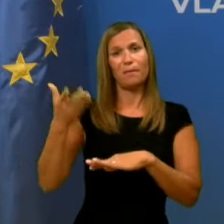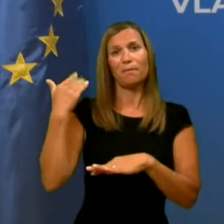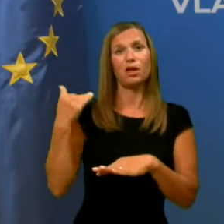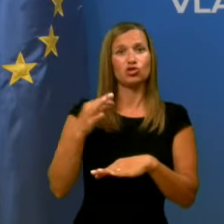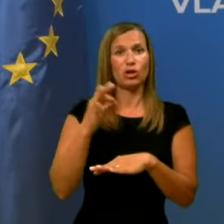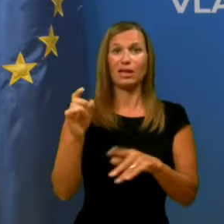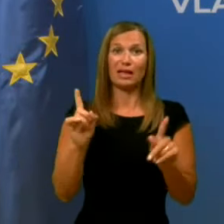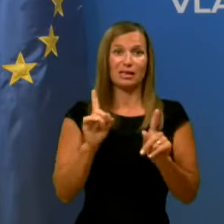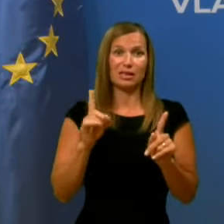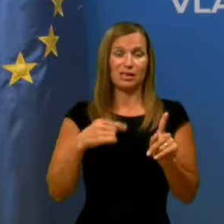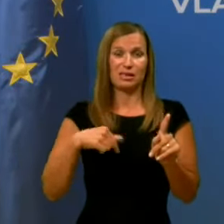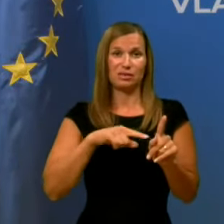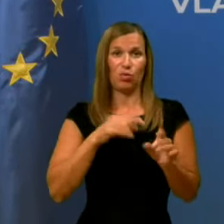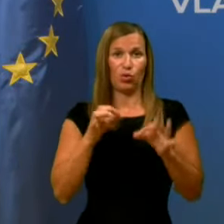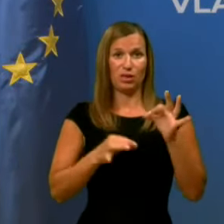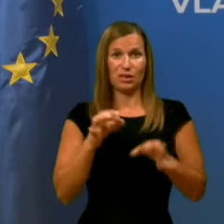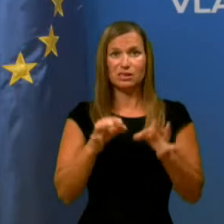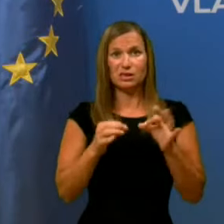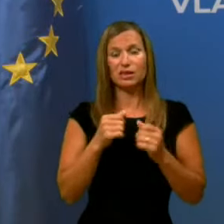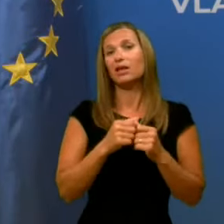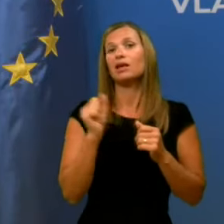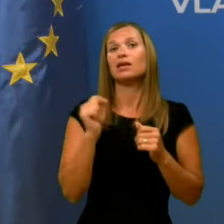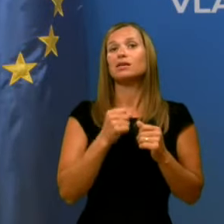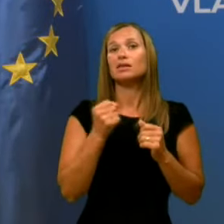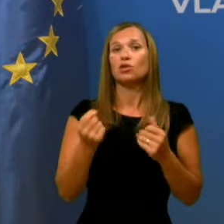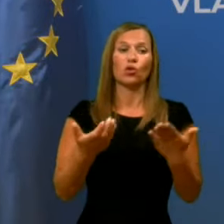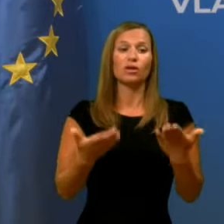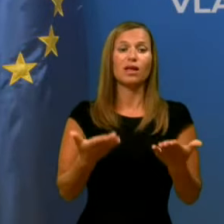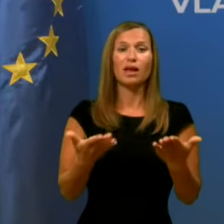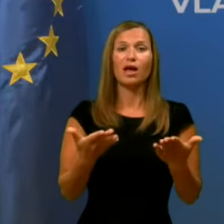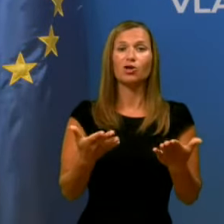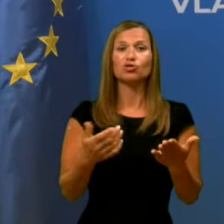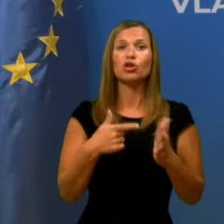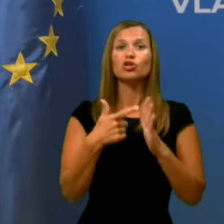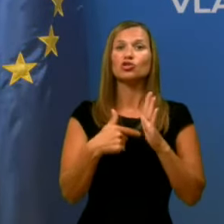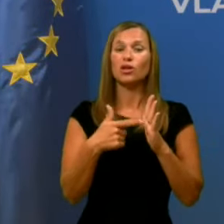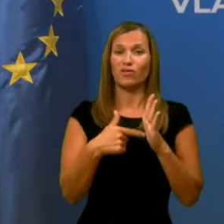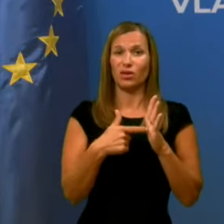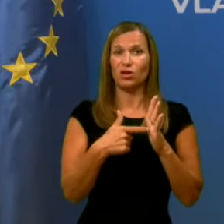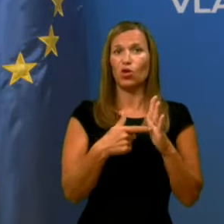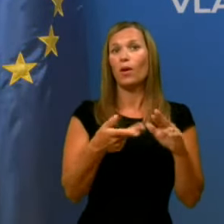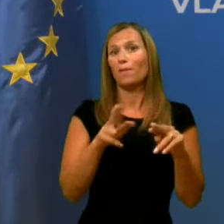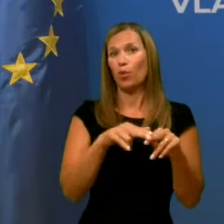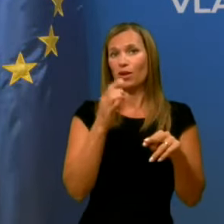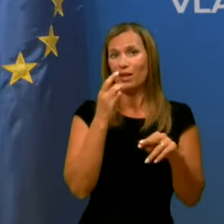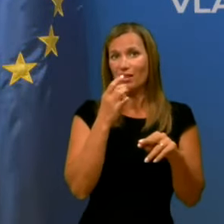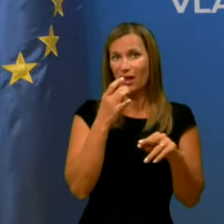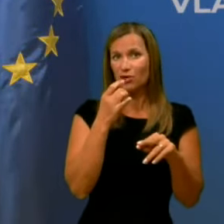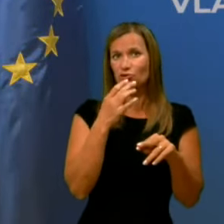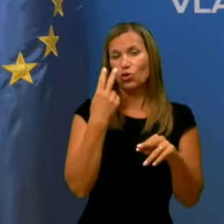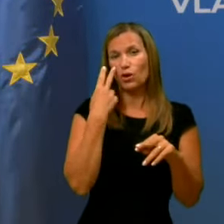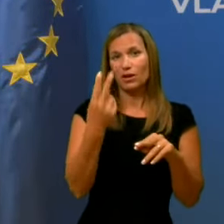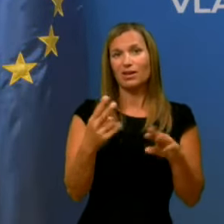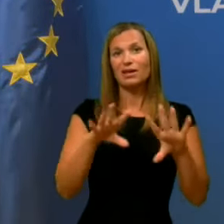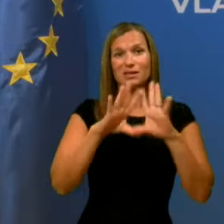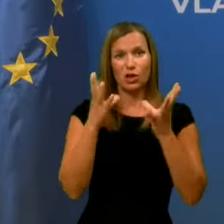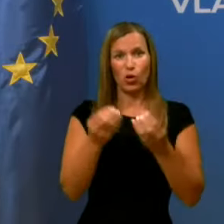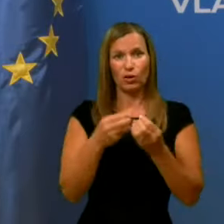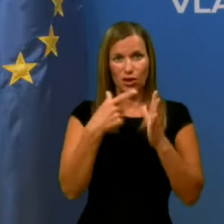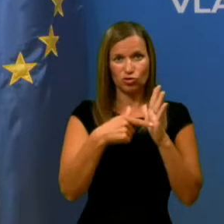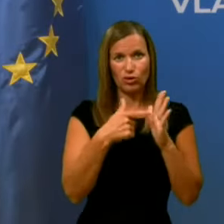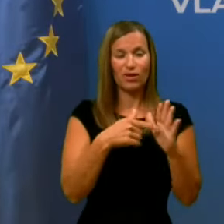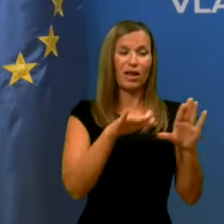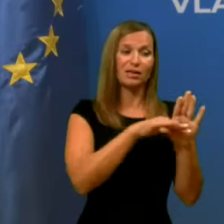testirali, zato je to današnje število svede natančno, glede celotnega števila in